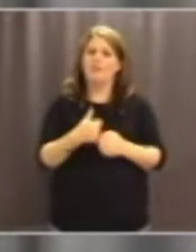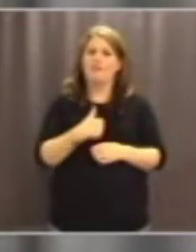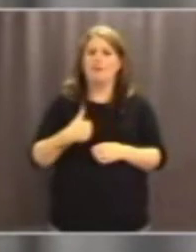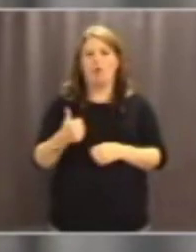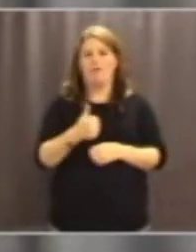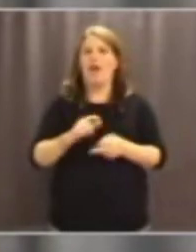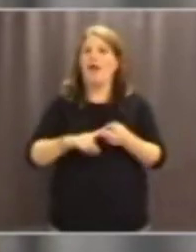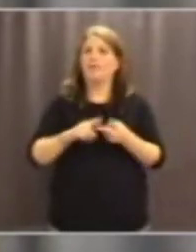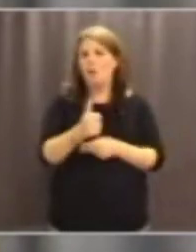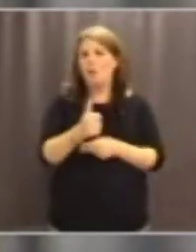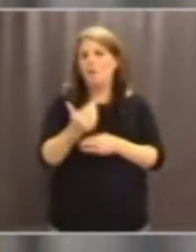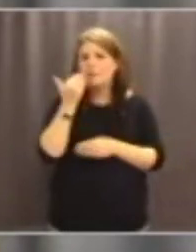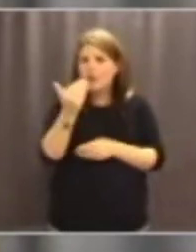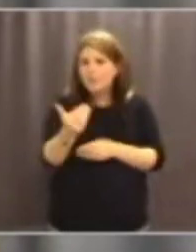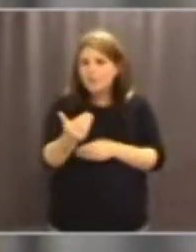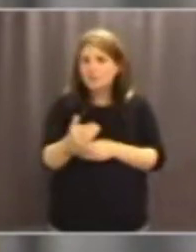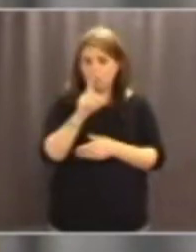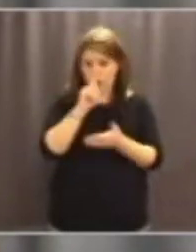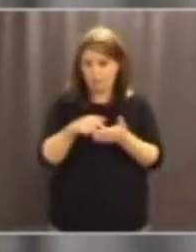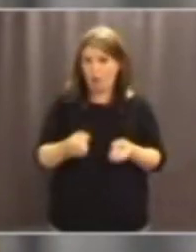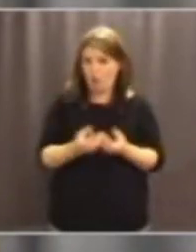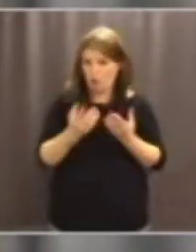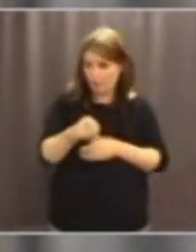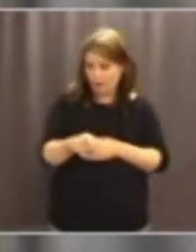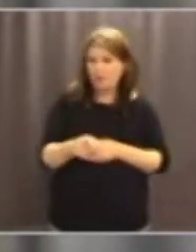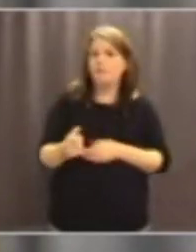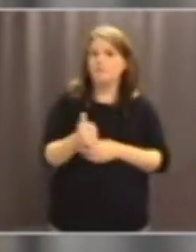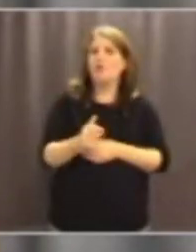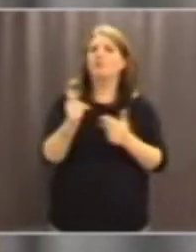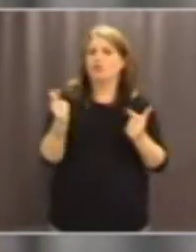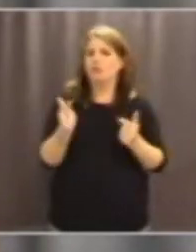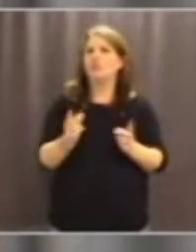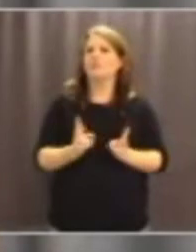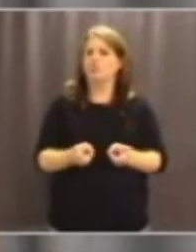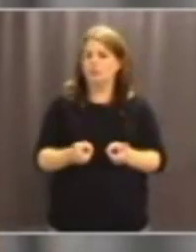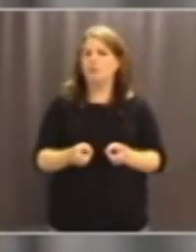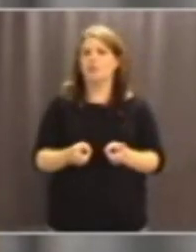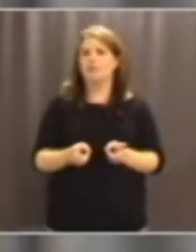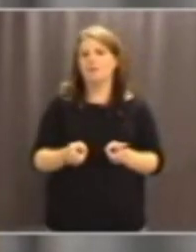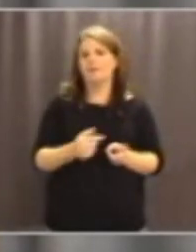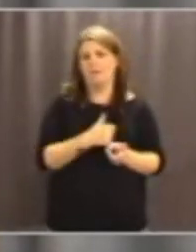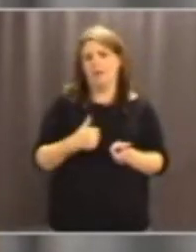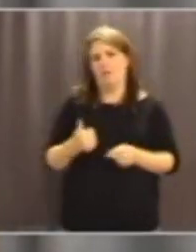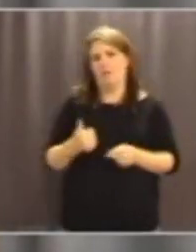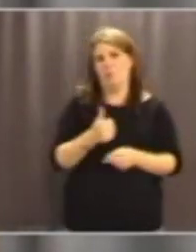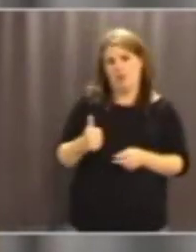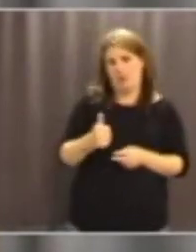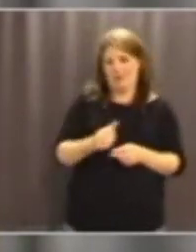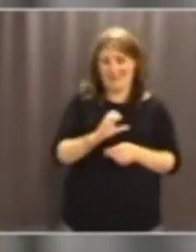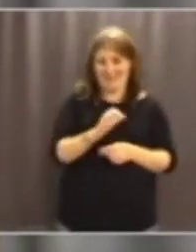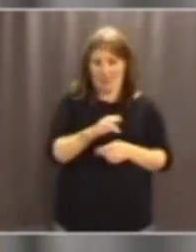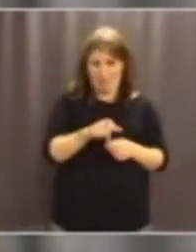För att lösa denna brist på kapacitet behövs ett helt nytt och från dessa stambanor helt skilt